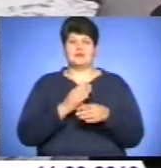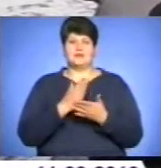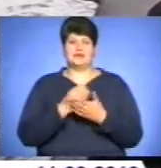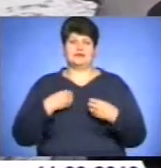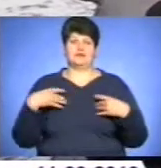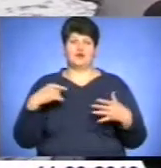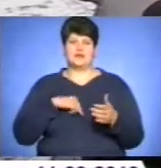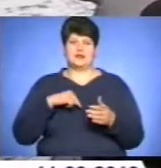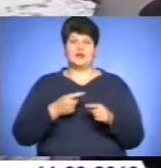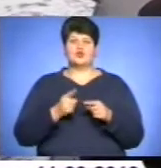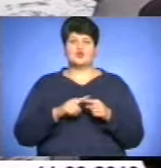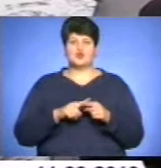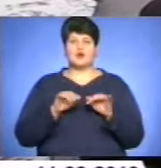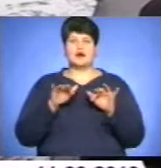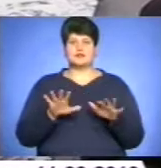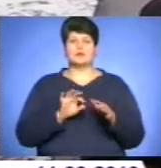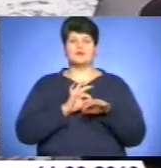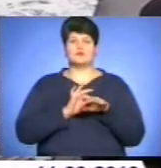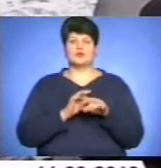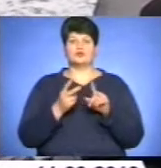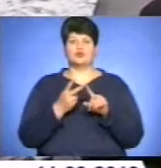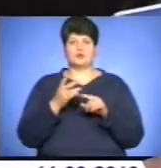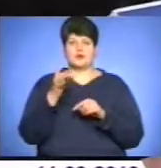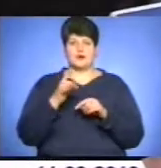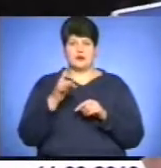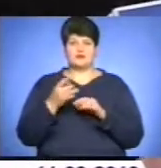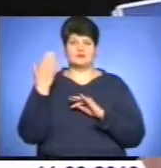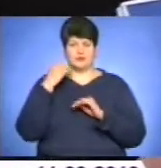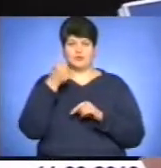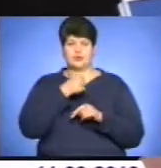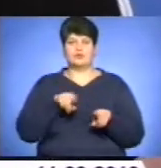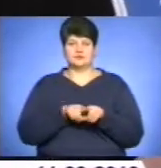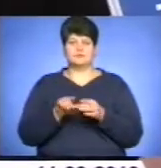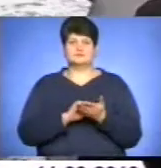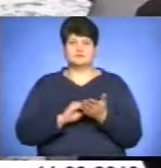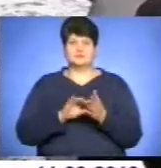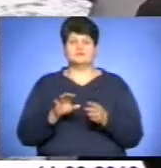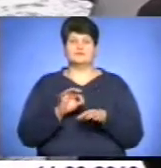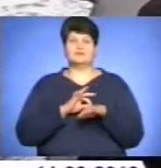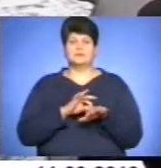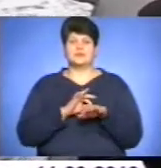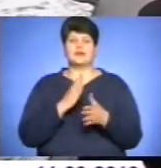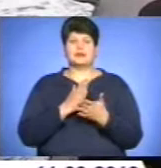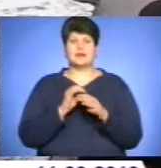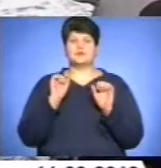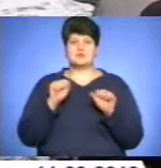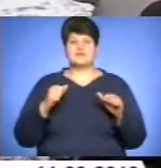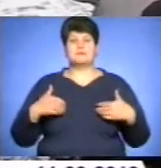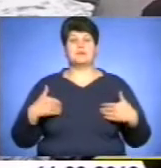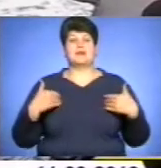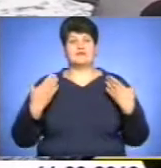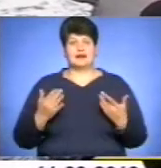Цю акцію ми проводимо вже вдруге. Перший раз ми проводили минулого року. Міжнародний жіночий день є можливість привітати не тільки